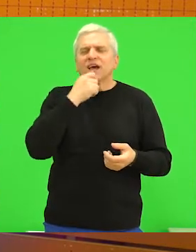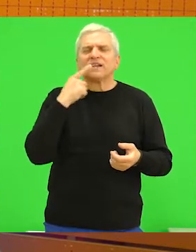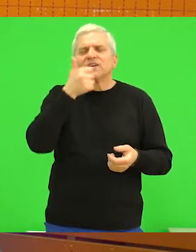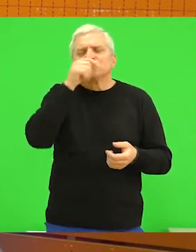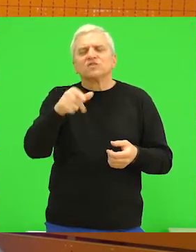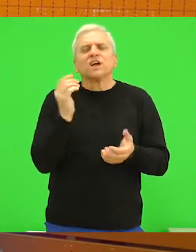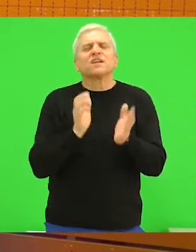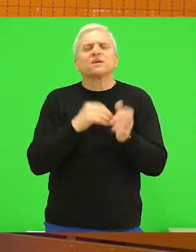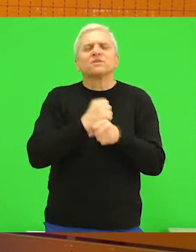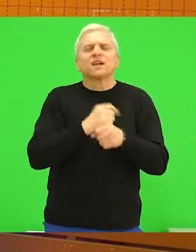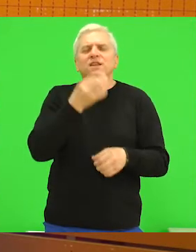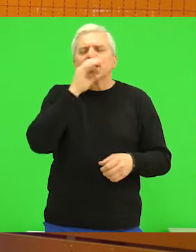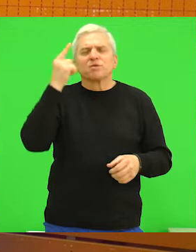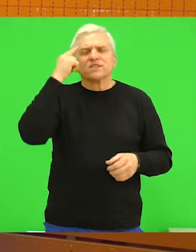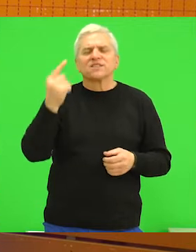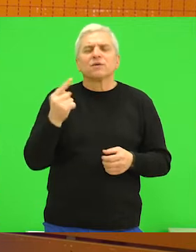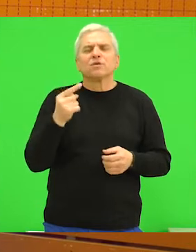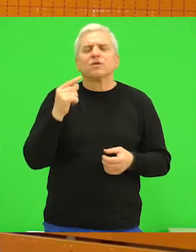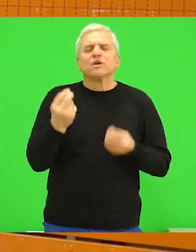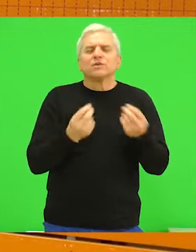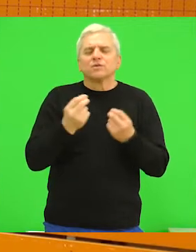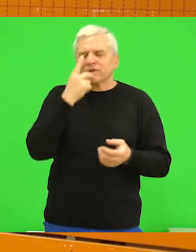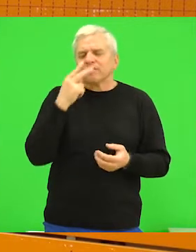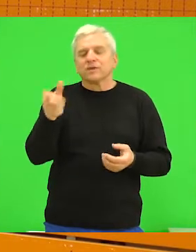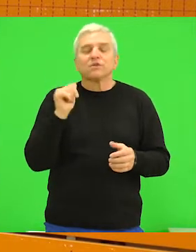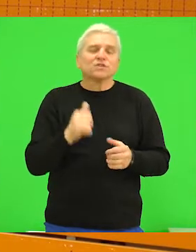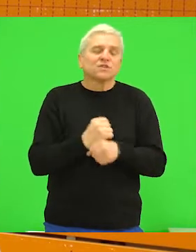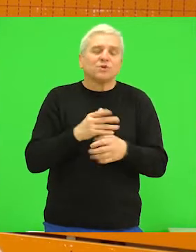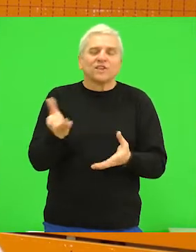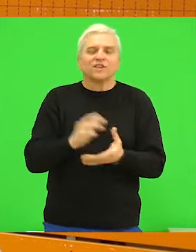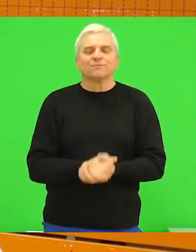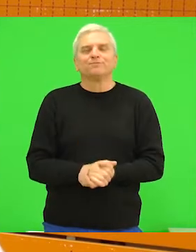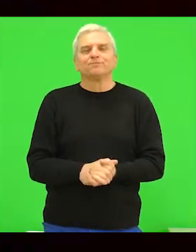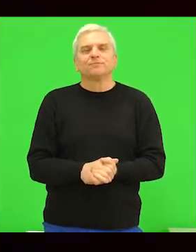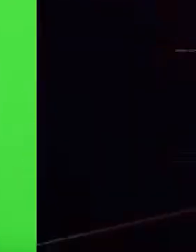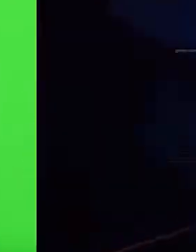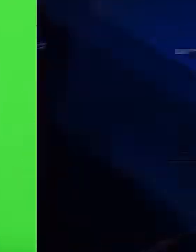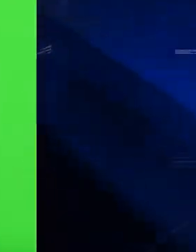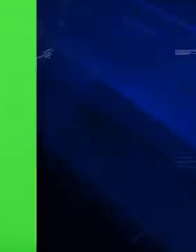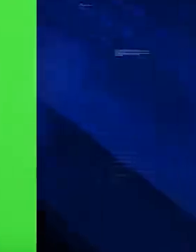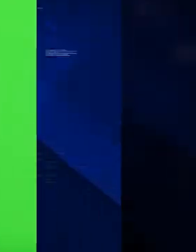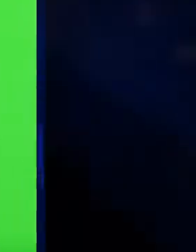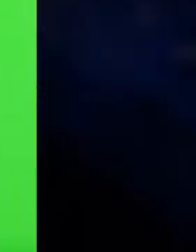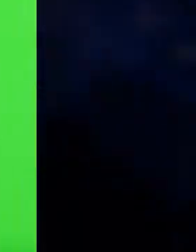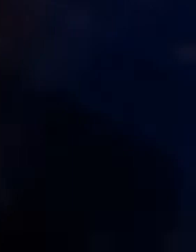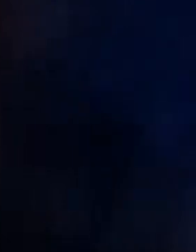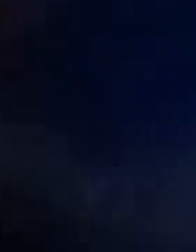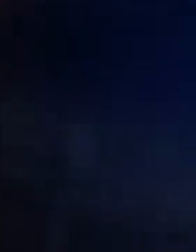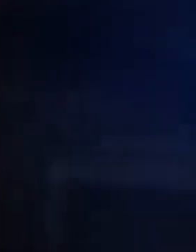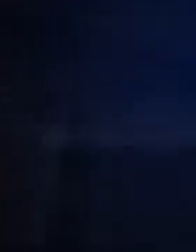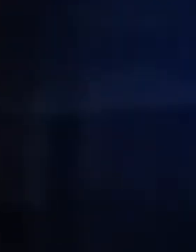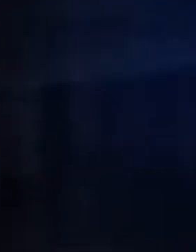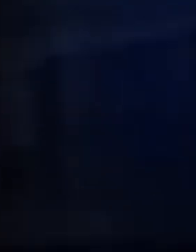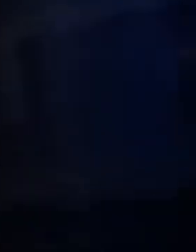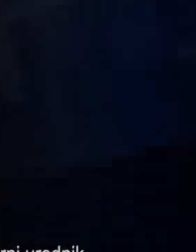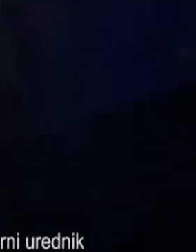da nema tu tajni. Ono što treba da radimo jeste ono što najbolje znamo, vidjet ćemo da ćemo to uraditi. Uđa. meidänhnika